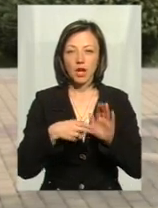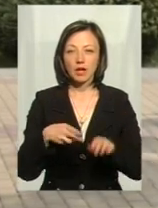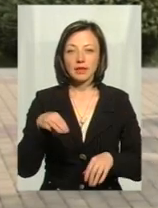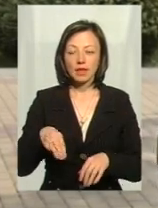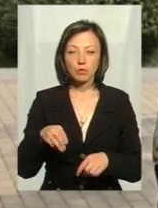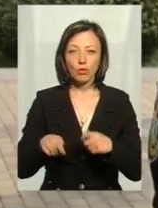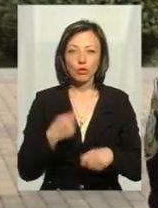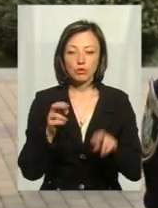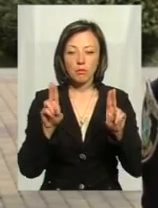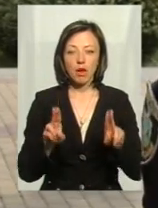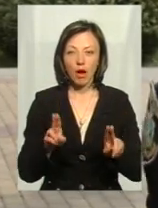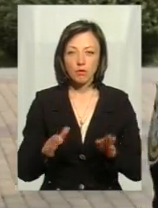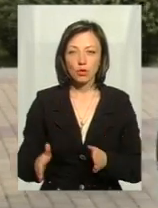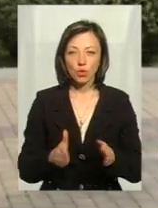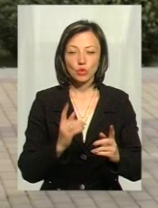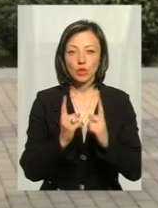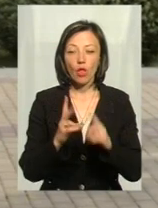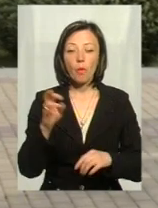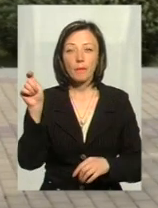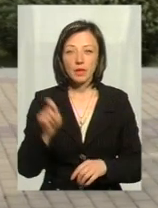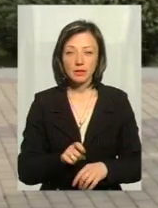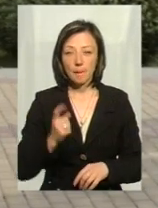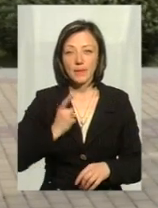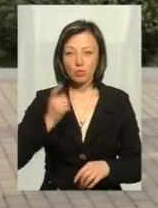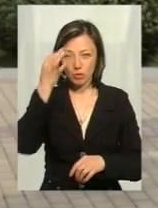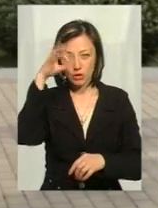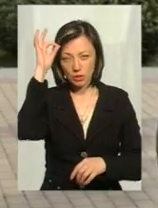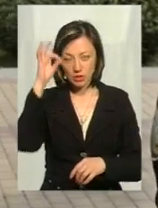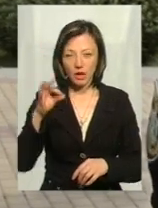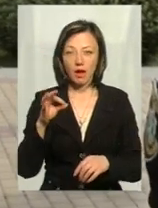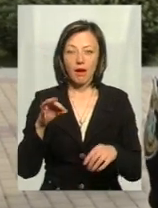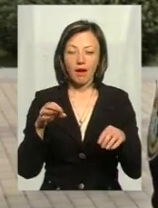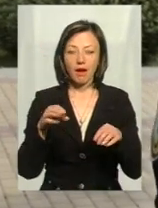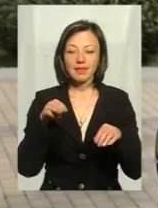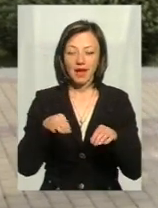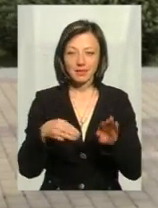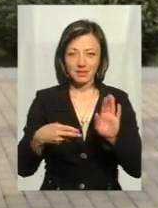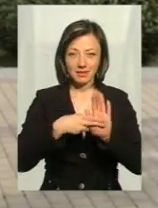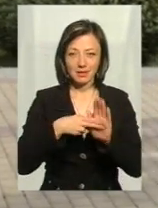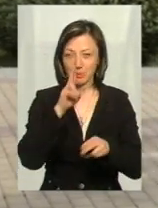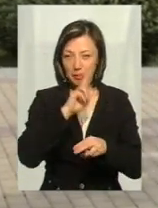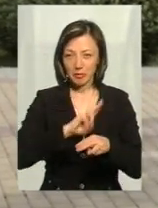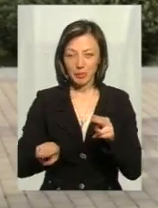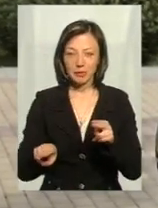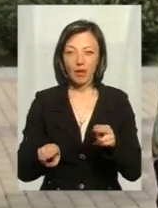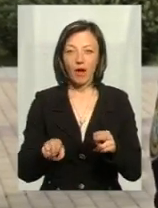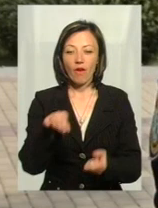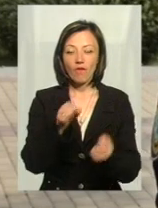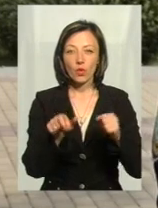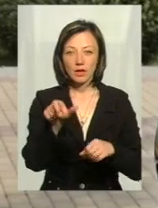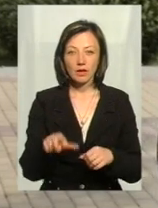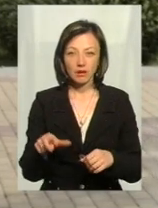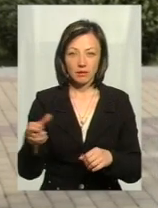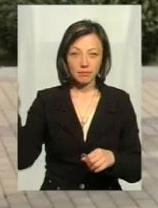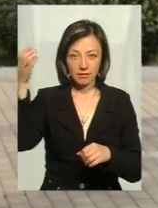дорожнього руху. Але, на жаль, по приїзду патрульної поліції шашечки дуже часто зникають. Тобто водії їздять